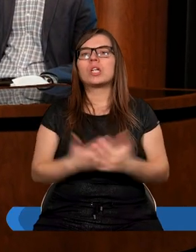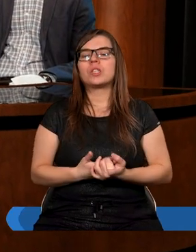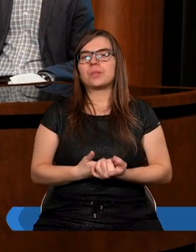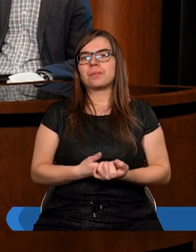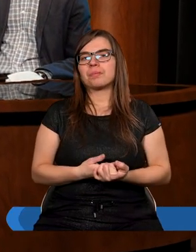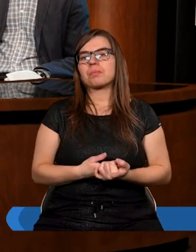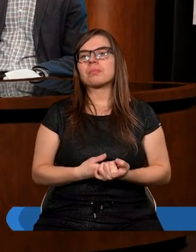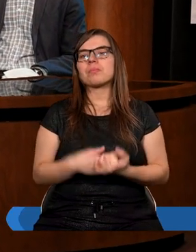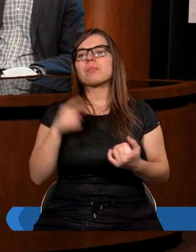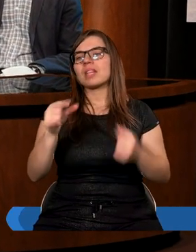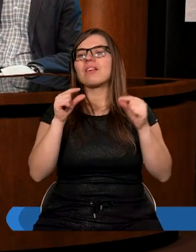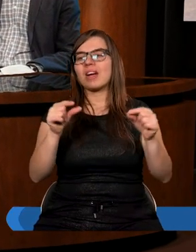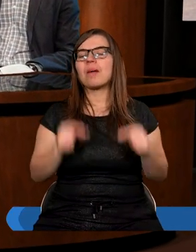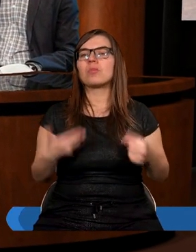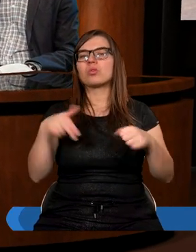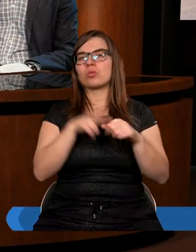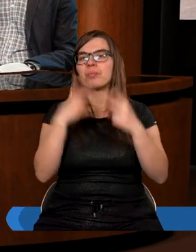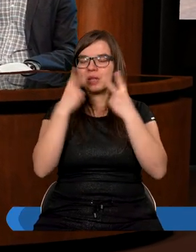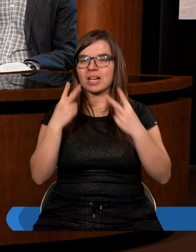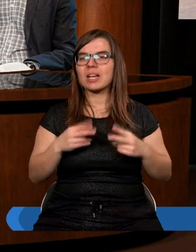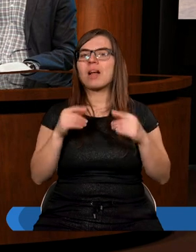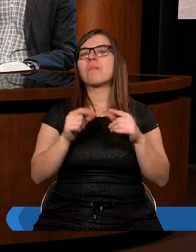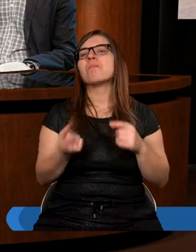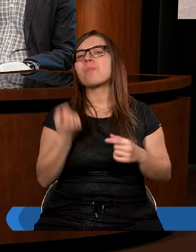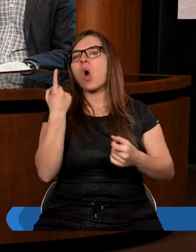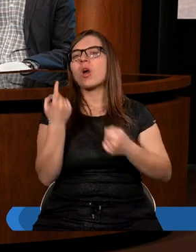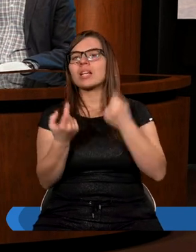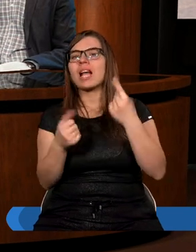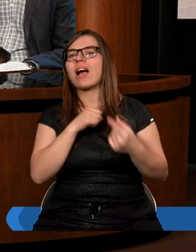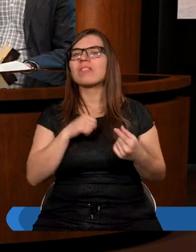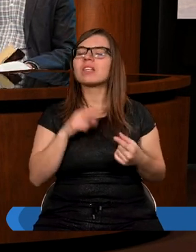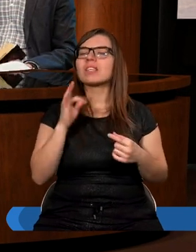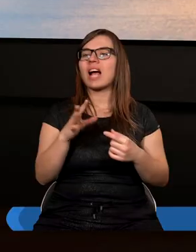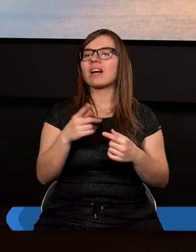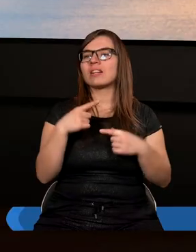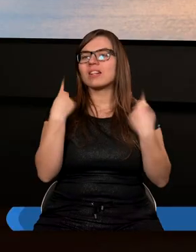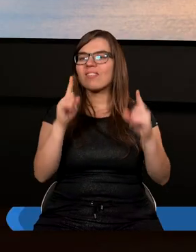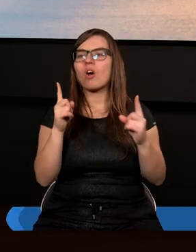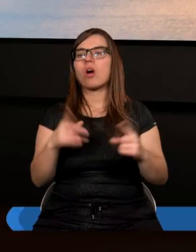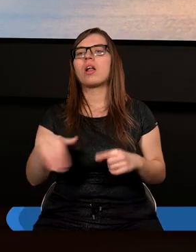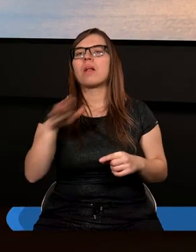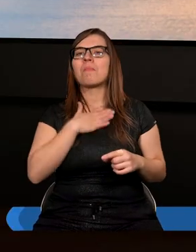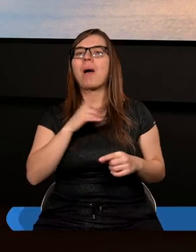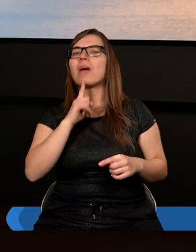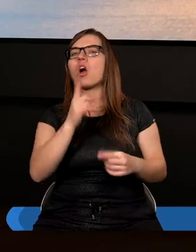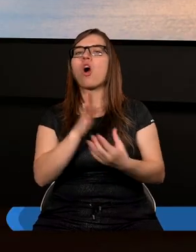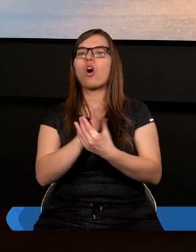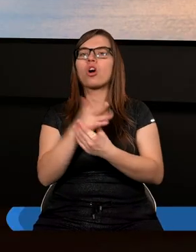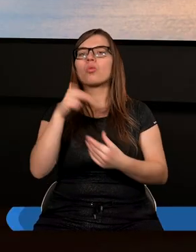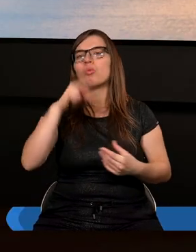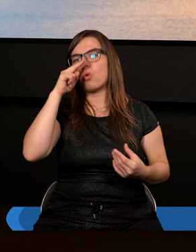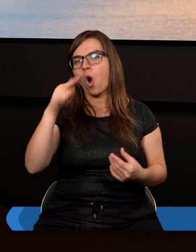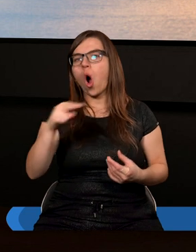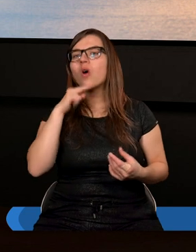Spójrzmy w obu tych fragmentach, które przed chwilką czytaliśmy, pojawia się taki zwrot mamy orędownika u